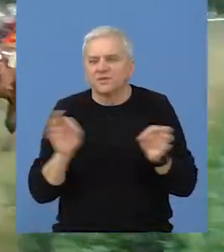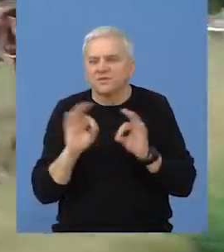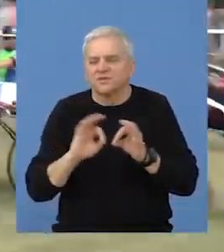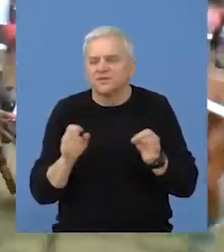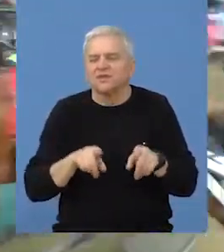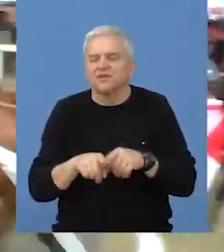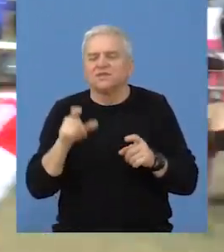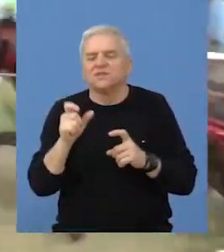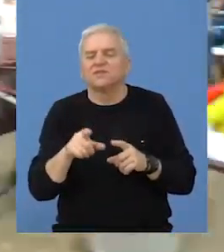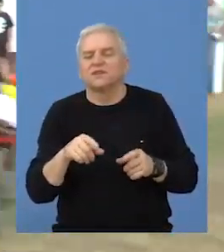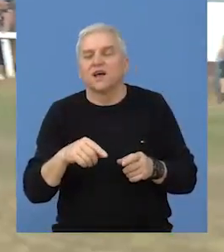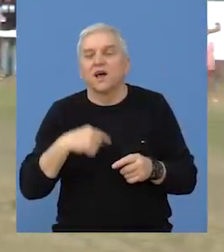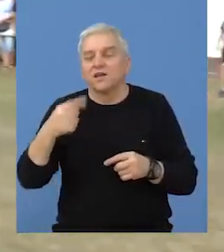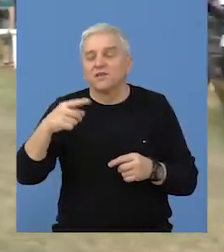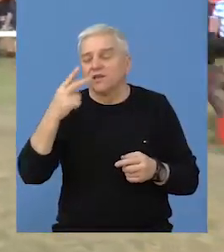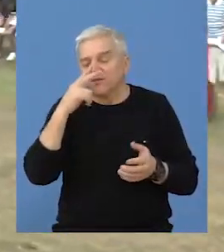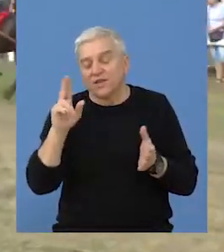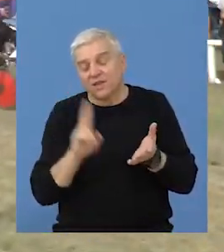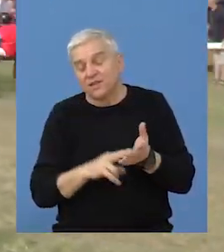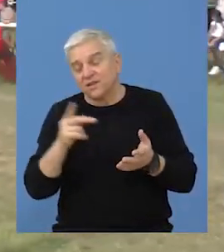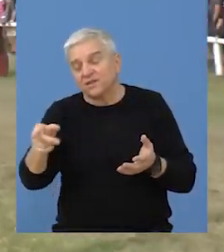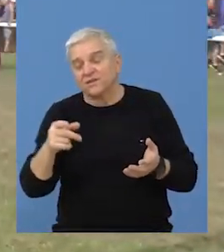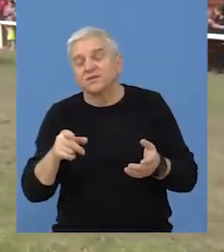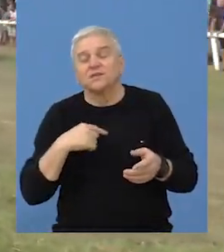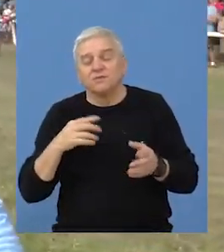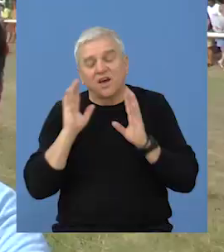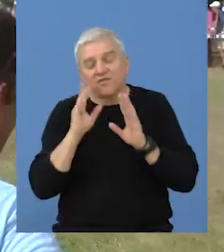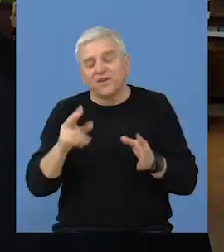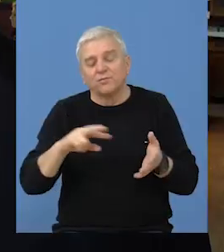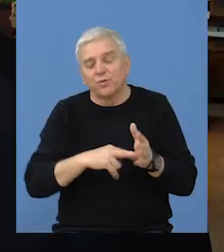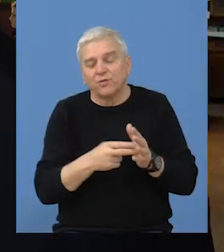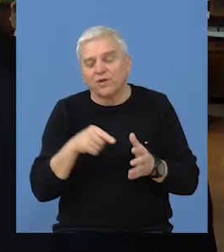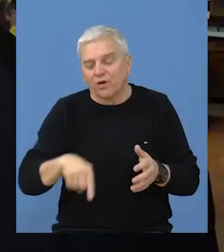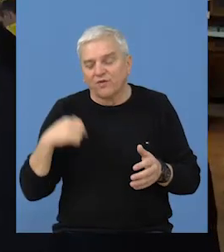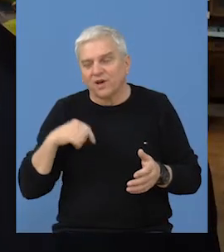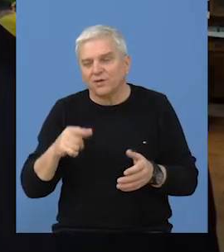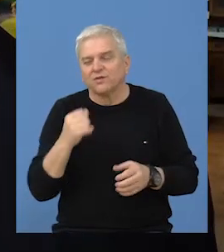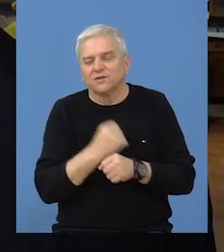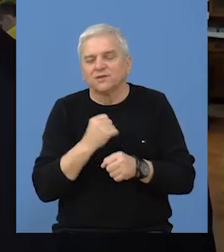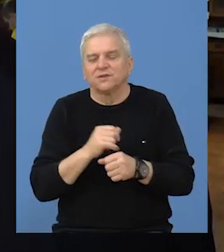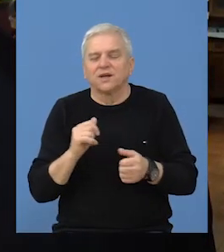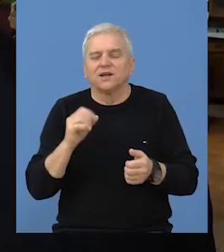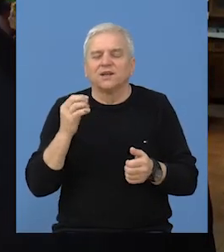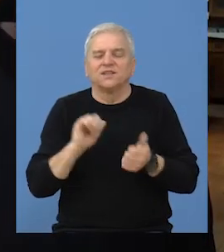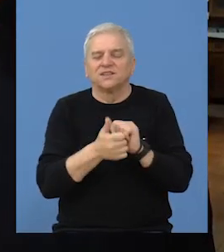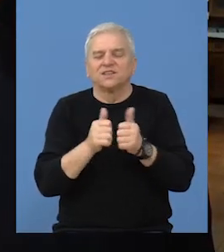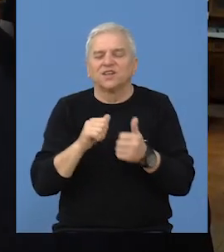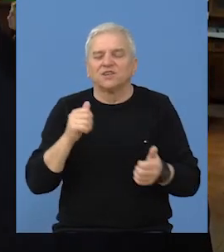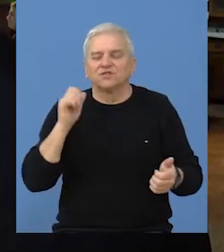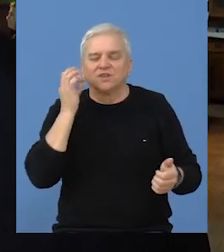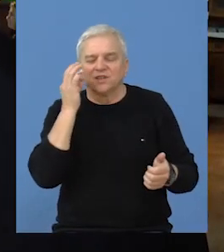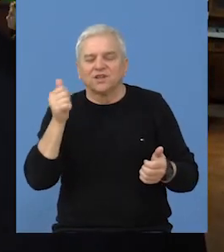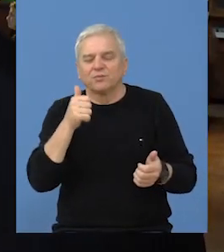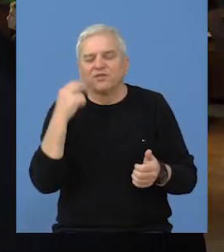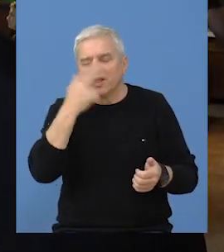sva dokumentacija i sve ide skasu i onda ćemo na konto toga dalje. Ali ipak mi planiramo i ove godine da održimo taj jedan trkački